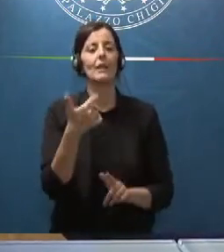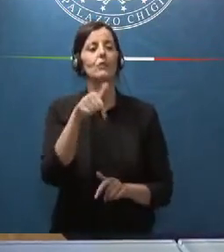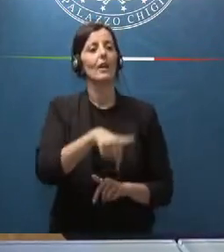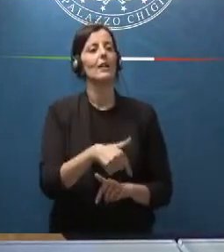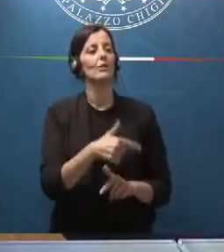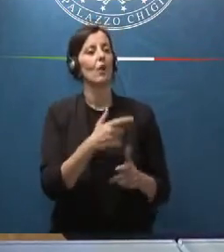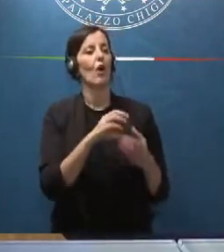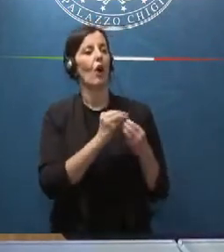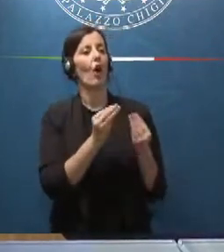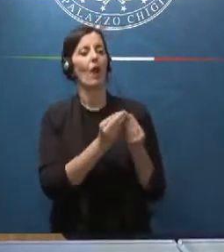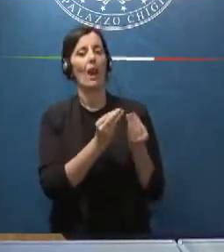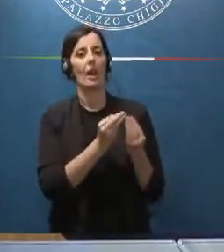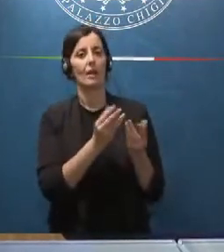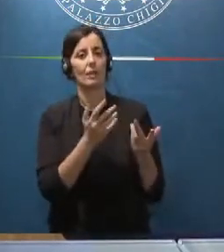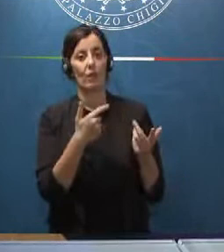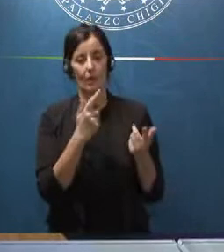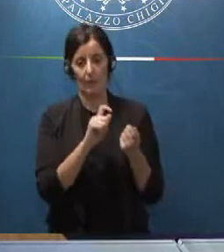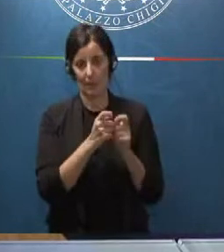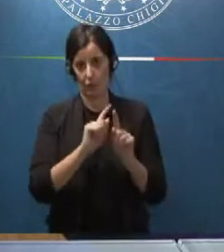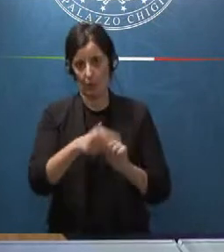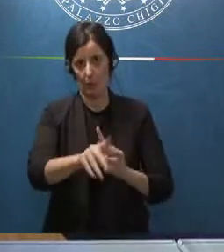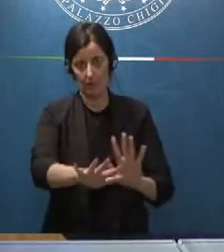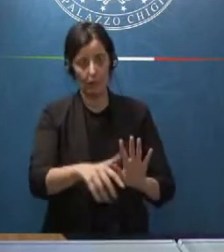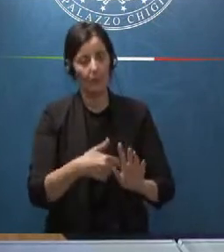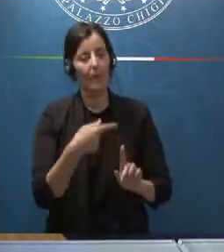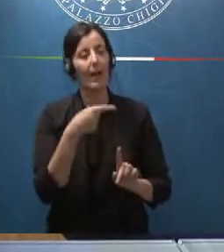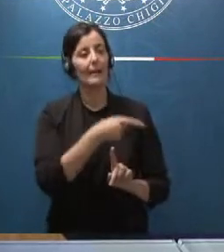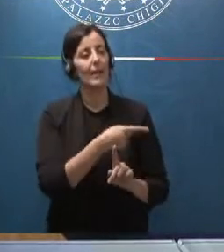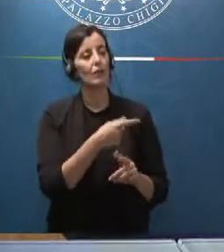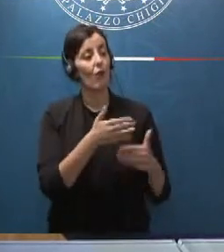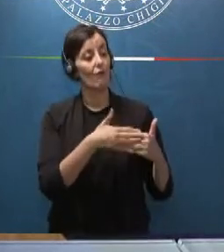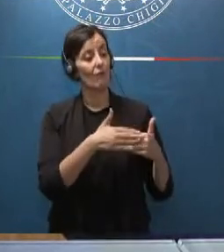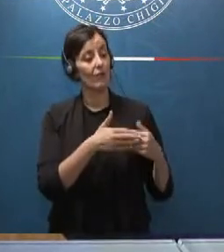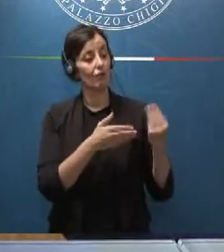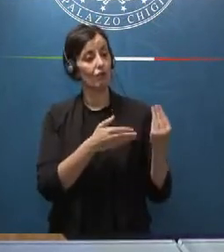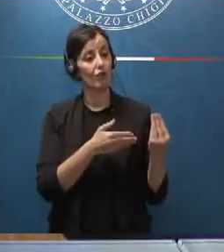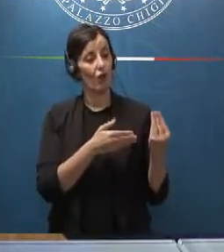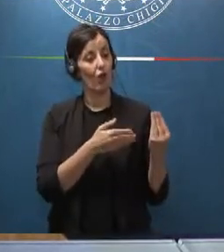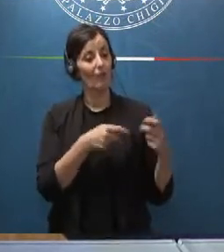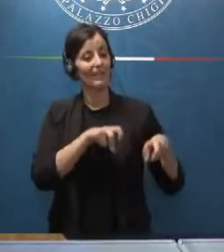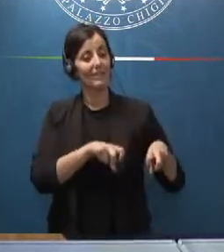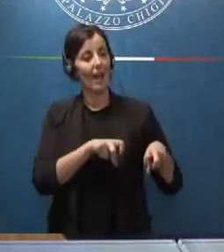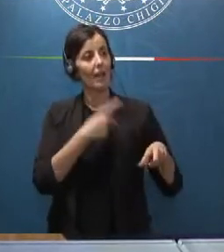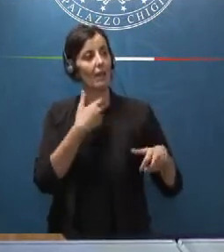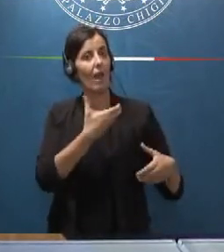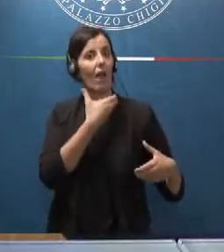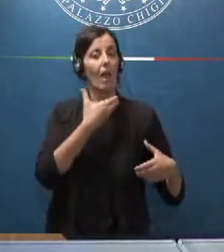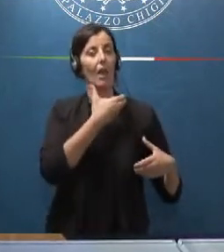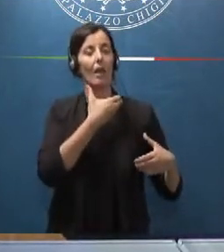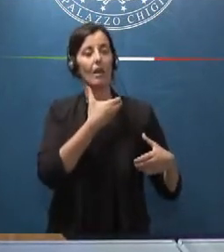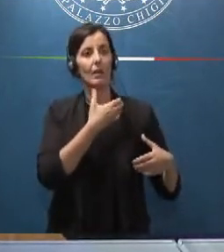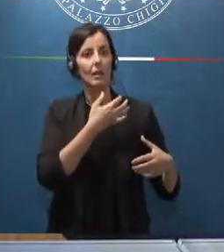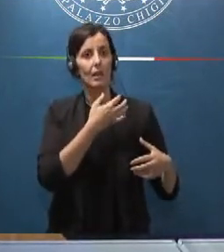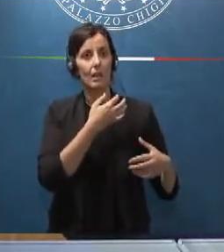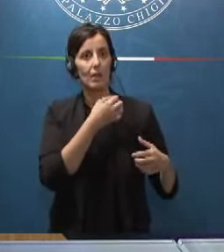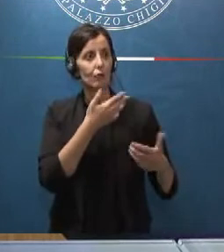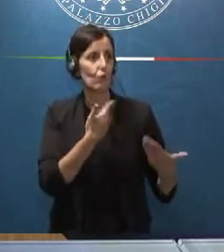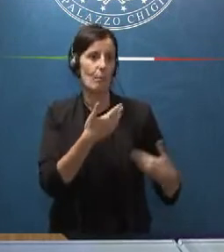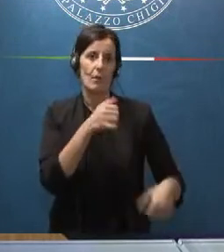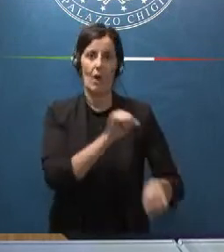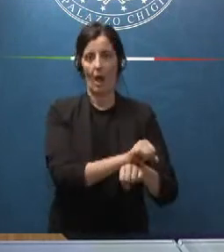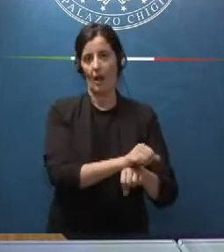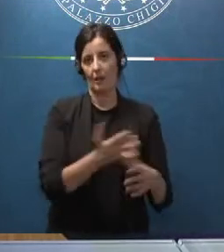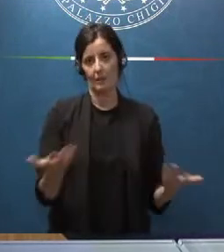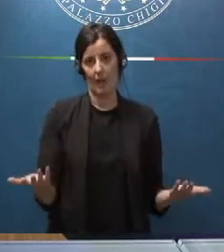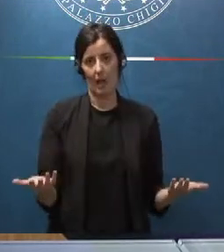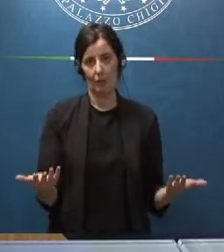il suo cioè dopo la riforma strangolasse il suo vicino di sedia sarebbe restato immediatamente